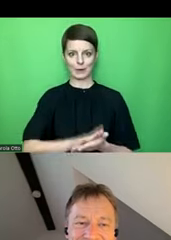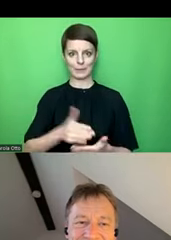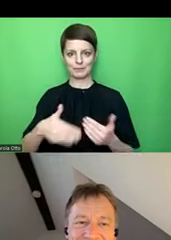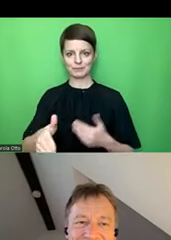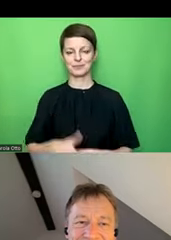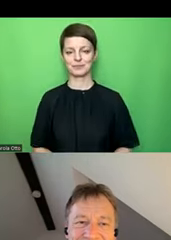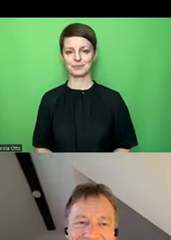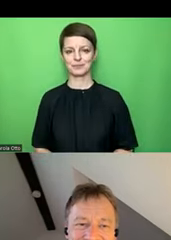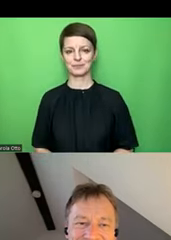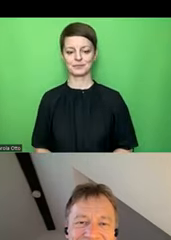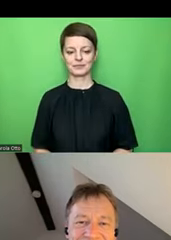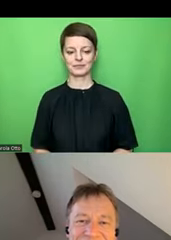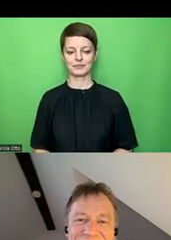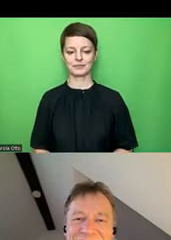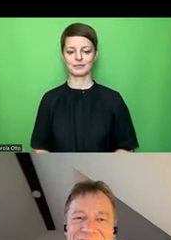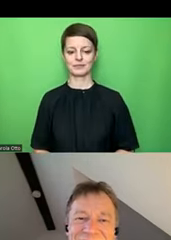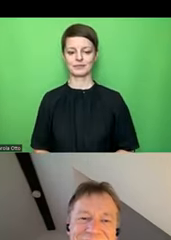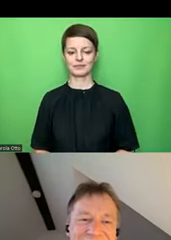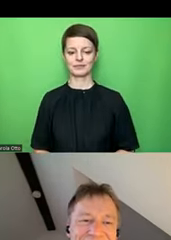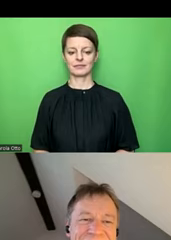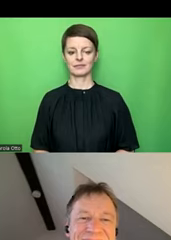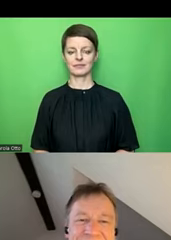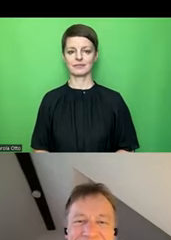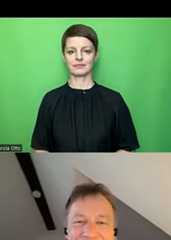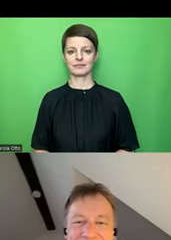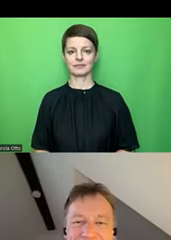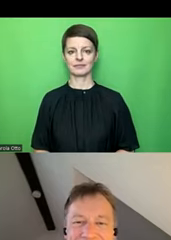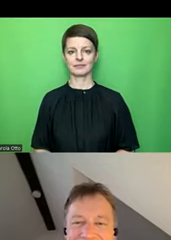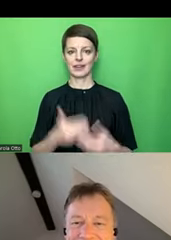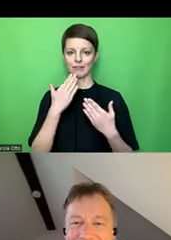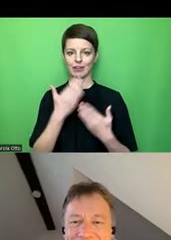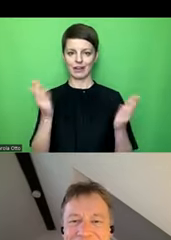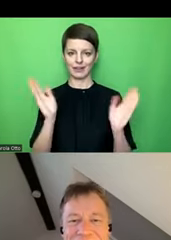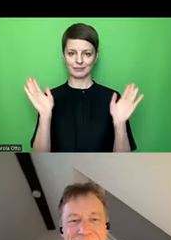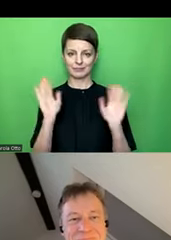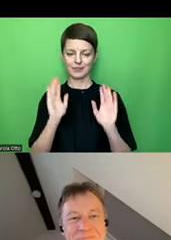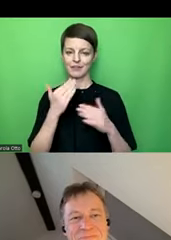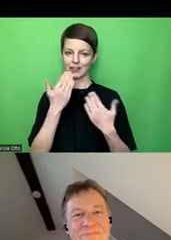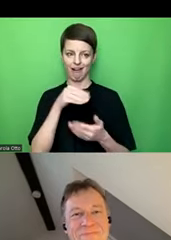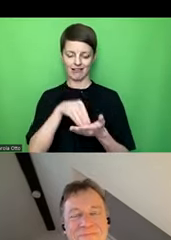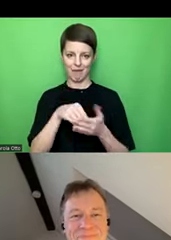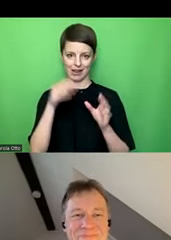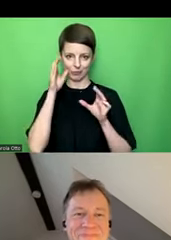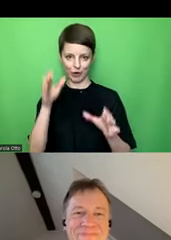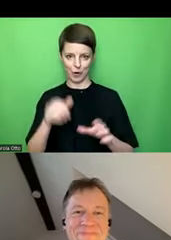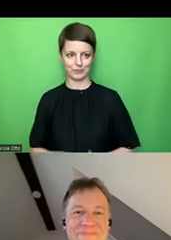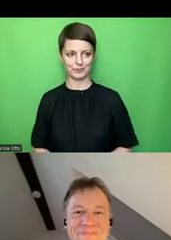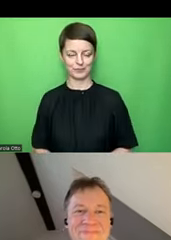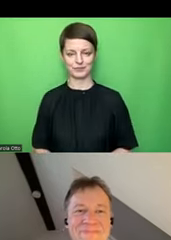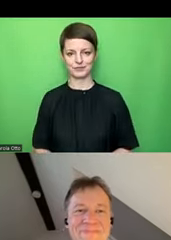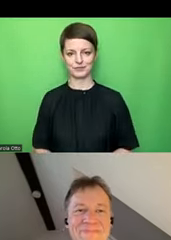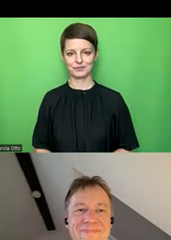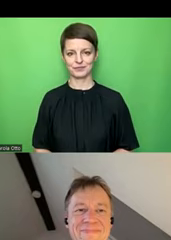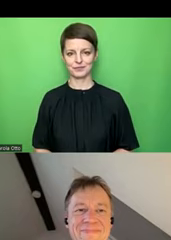kommen möge. Vielen Dank an alle. Auf Wiedersehen, danke für die Zeihnahme. Genau, auf